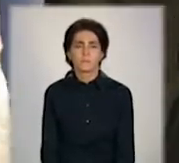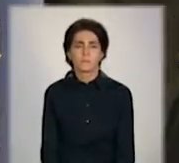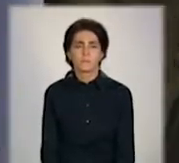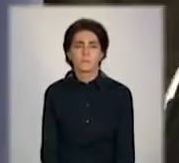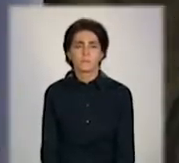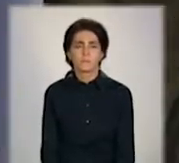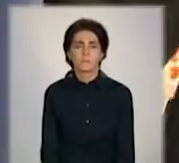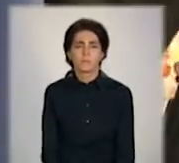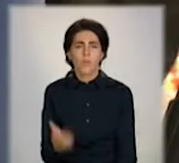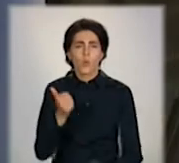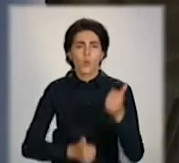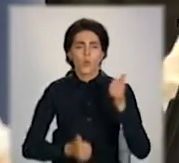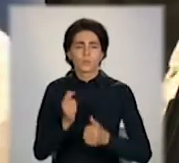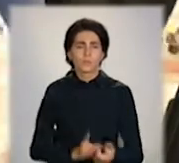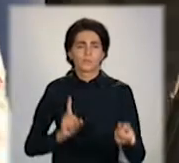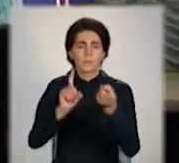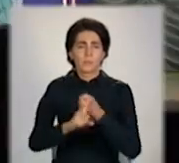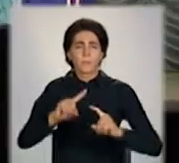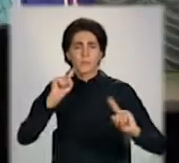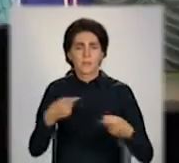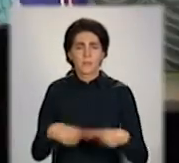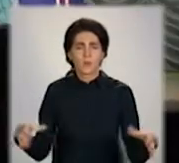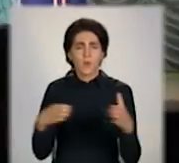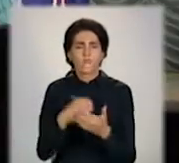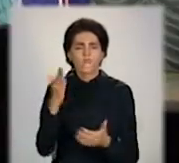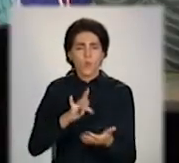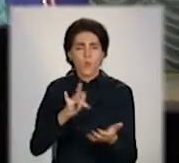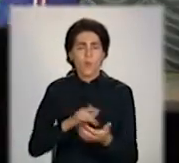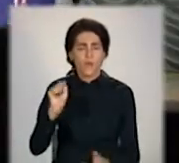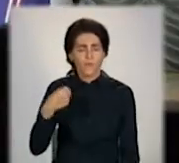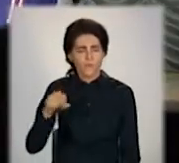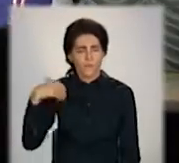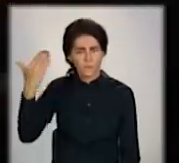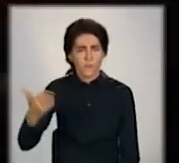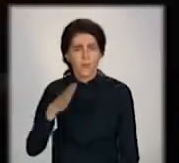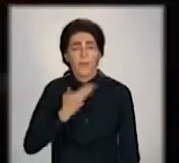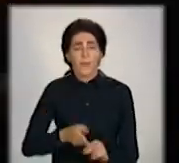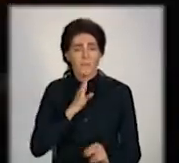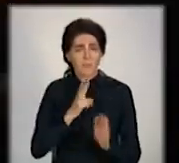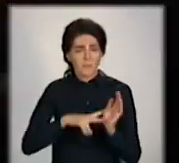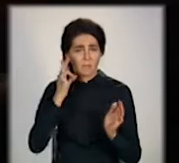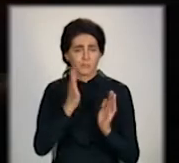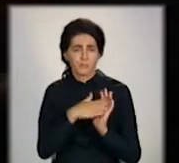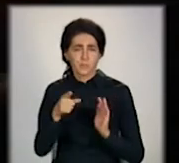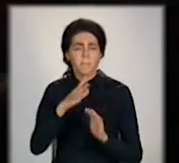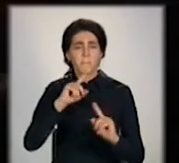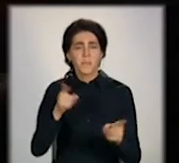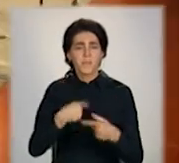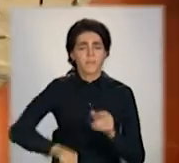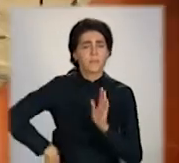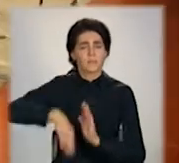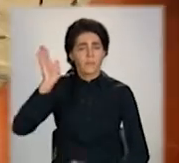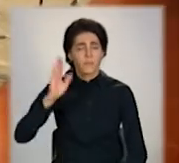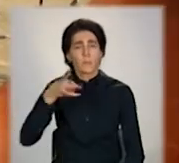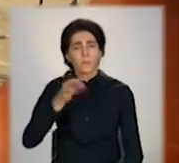До конкурсу долучився й хоровий колектив завдіївки. 68-річна пані Лілія співає з дитинства. Проте